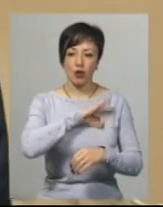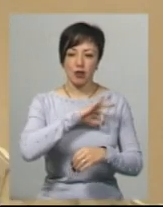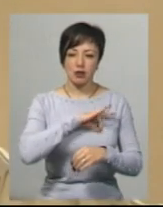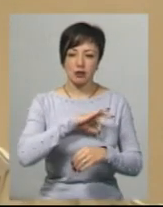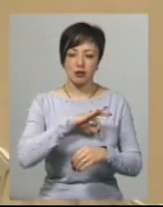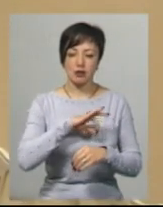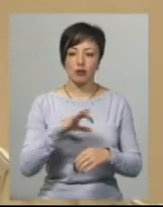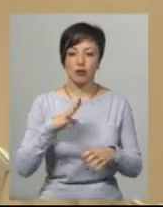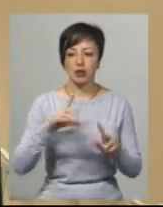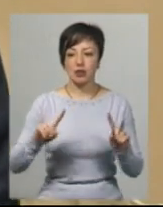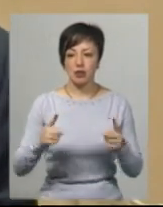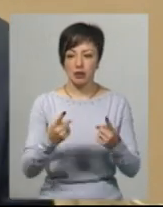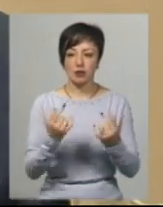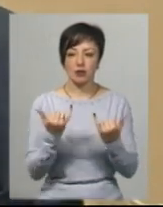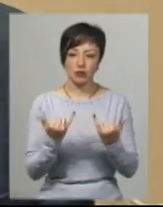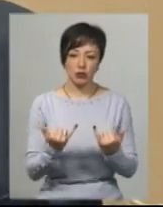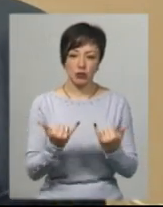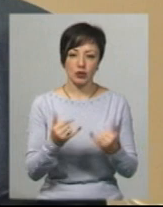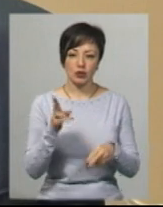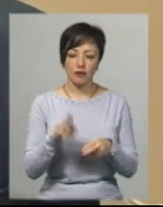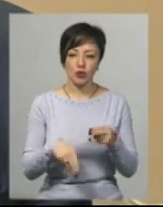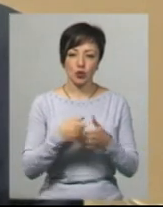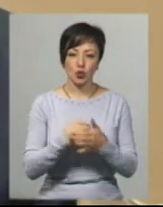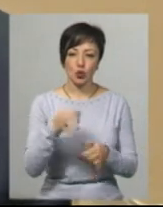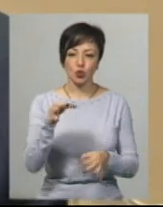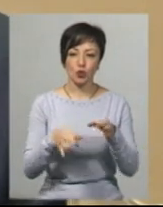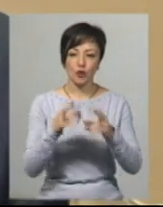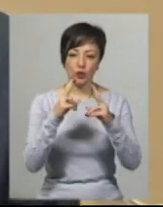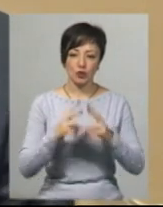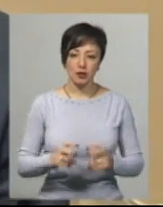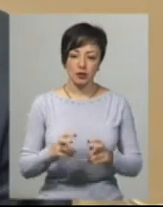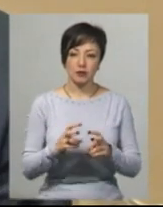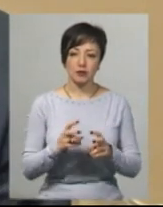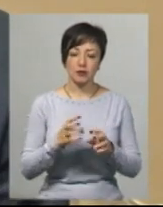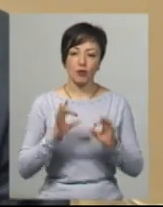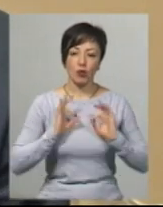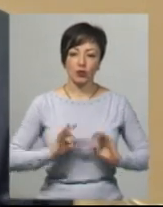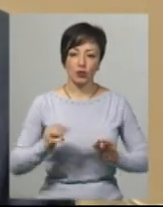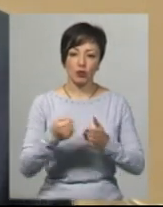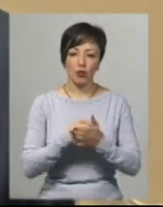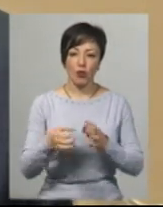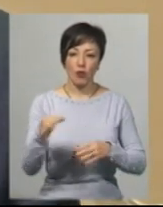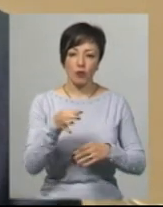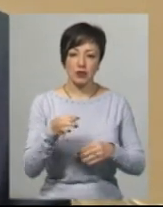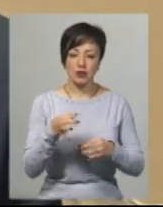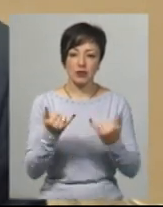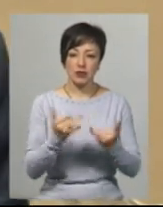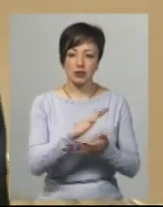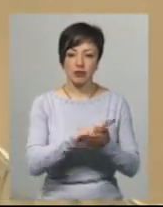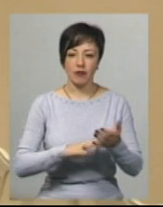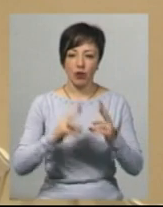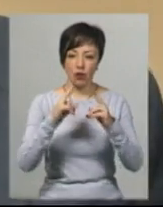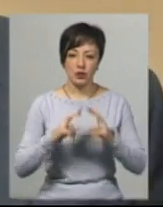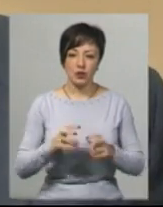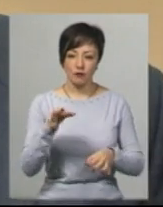Тож була затримана вона і сьогодні завершено досудове розслідування за працівальну керівництво прокуратури області і зараз триває судова